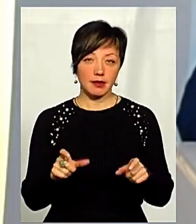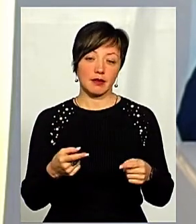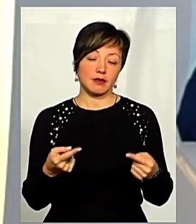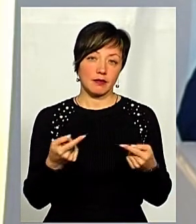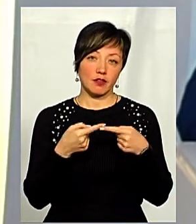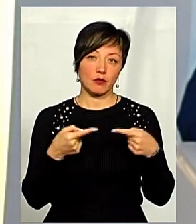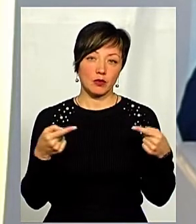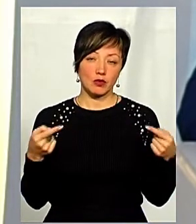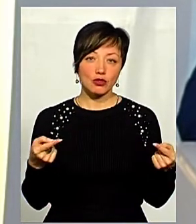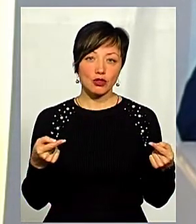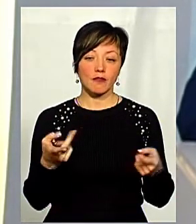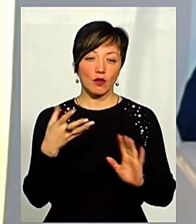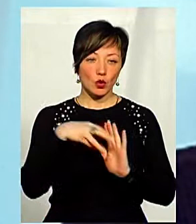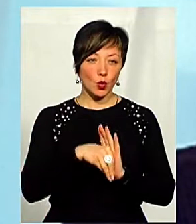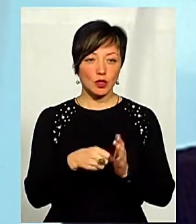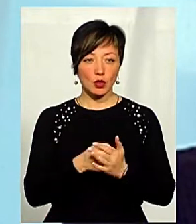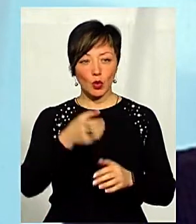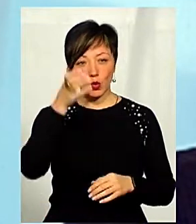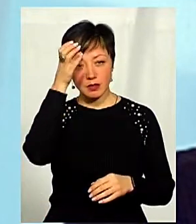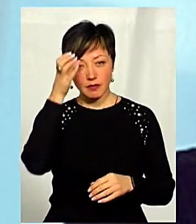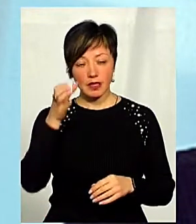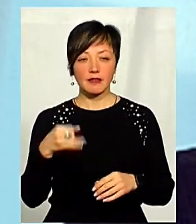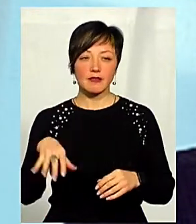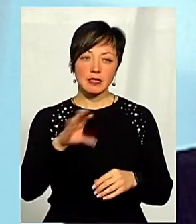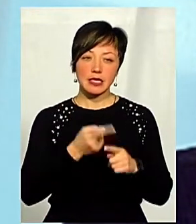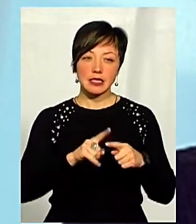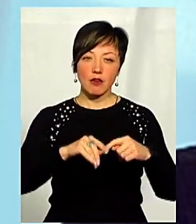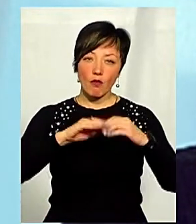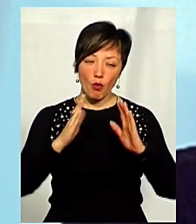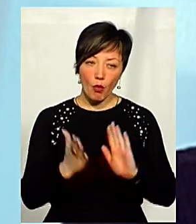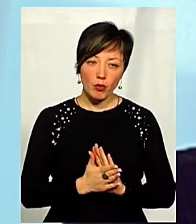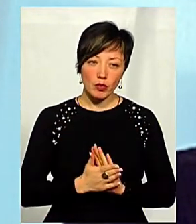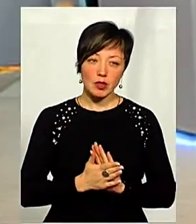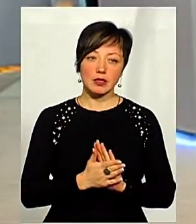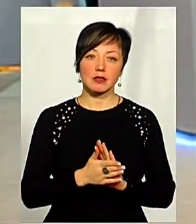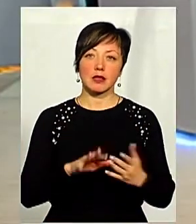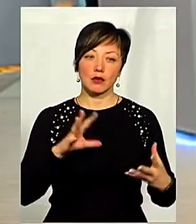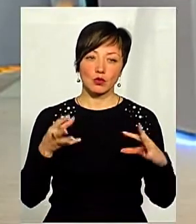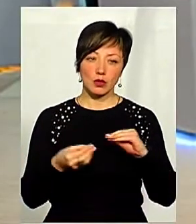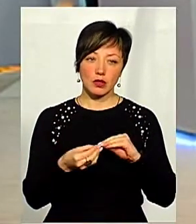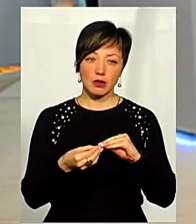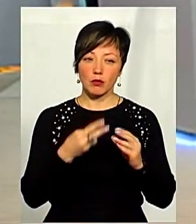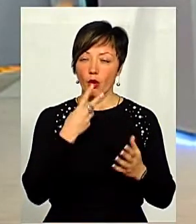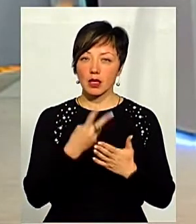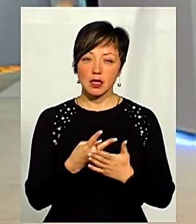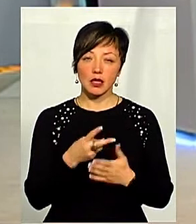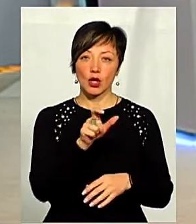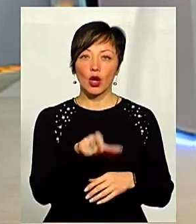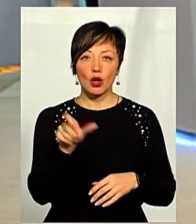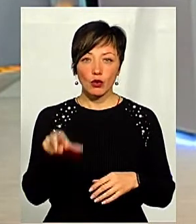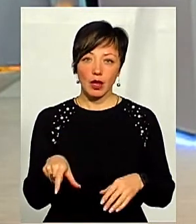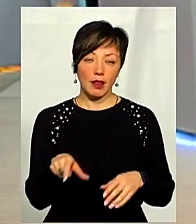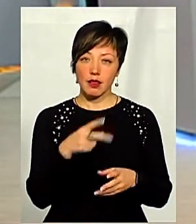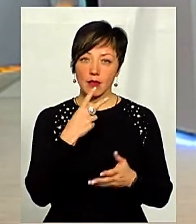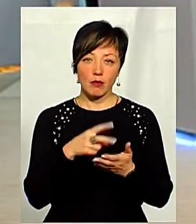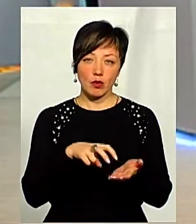відповідні структури, які відносяться до освіти, все це в комплексі мало дати той результат, показати людям, що боятися не